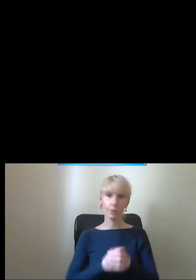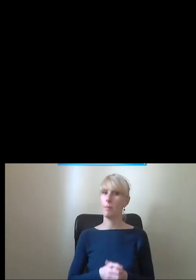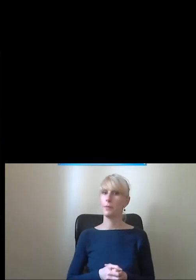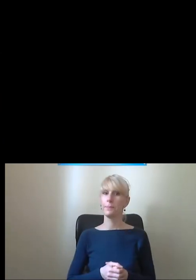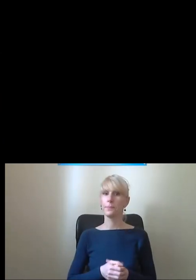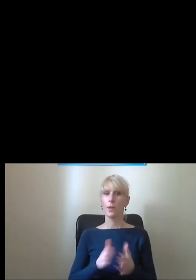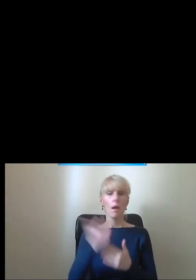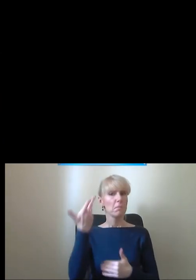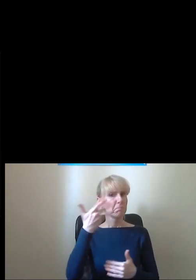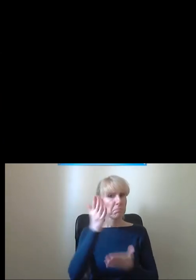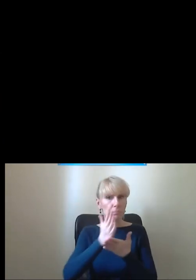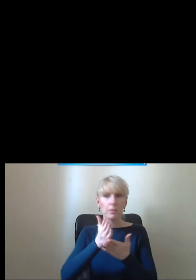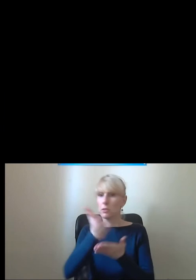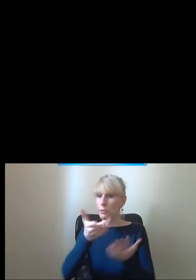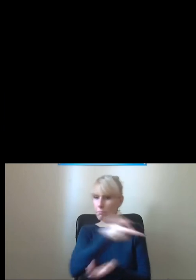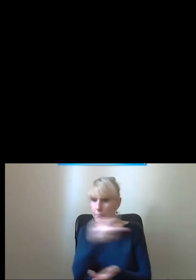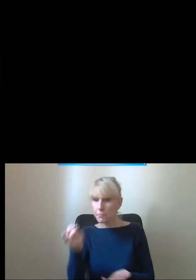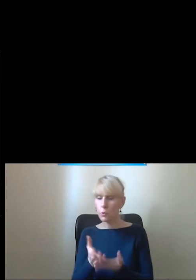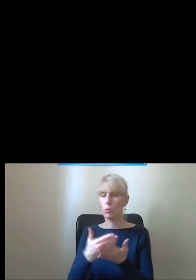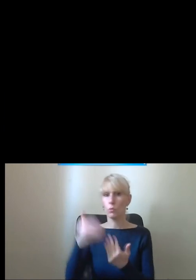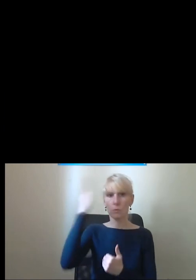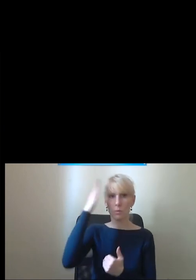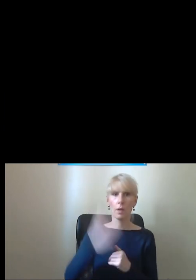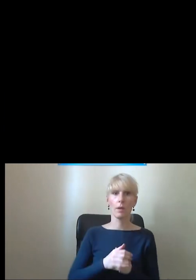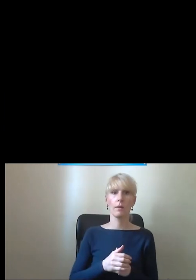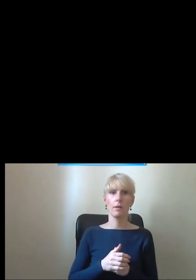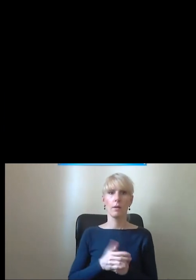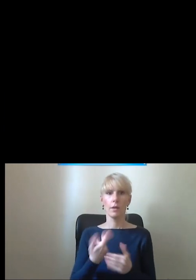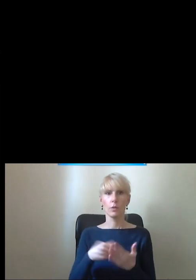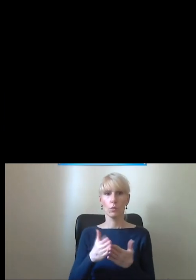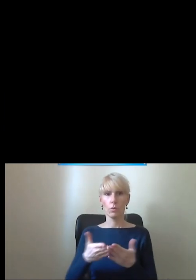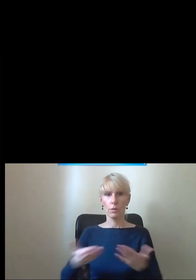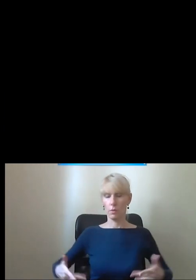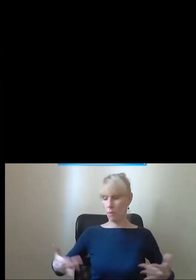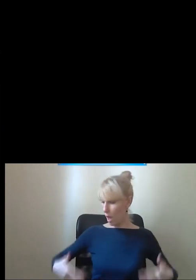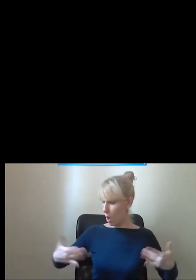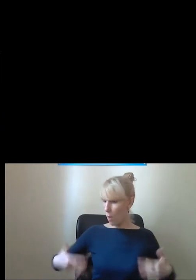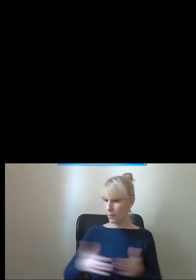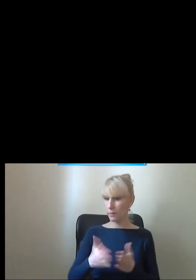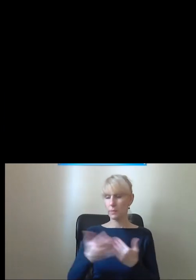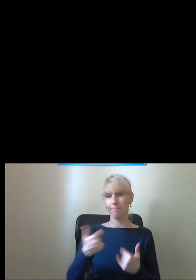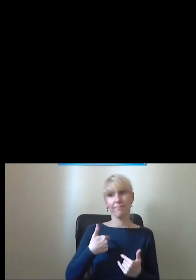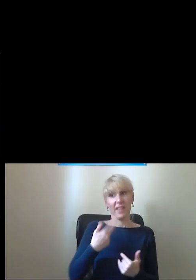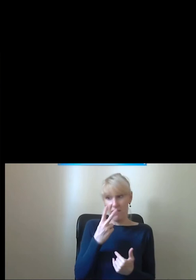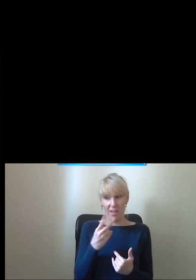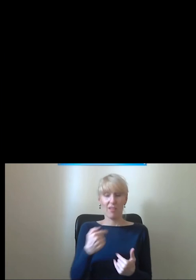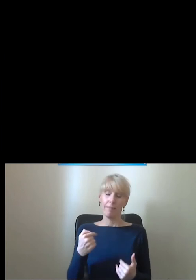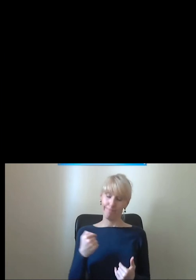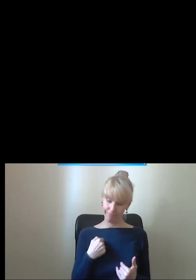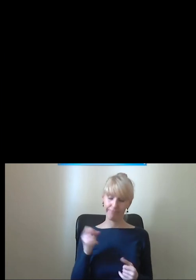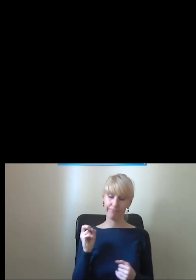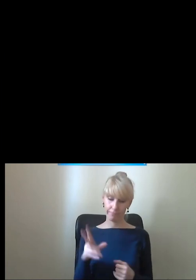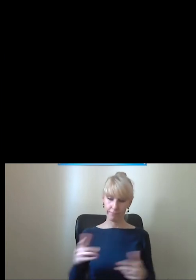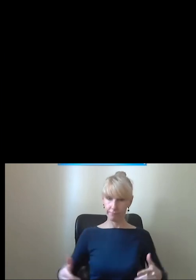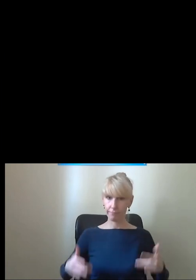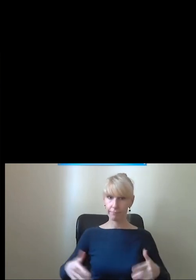widziała mnie na żywo. Na obrazku, który widzicie, nie widać, że jeżdżę na wózku, ale niestety lub stety jeżdżę. Jestem